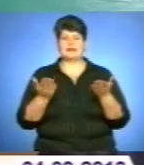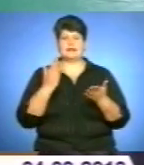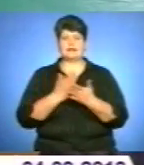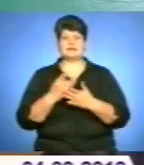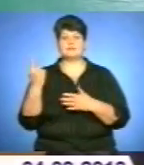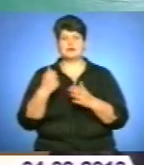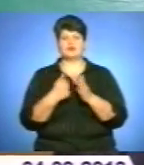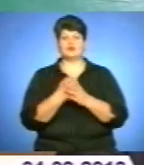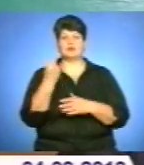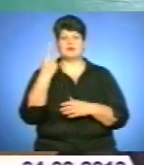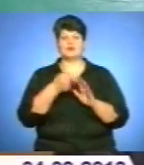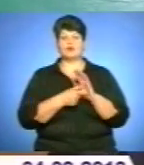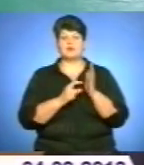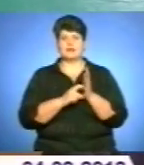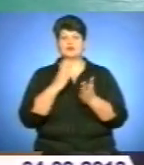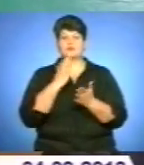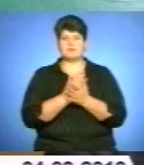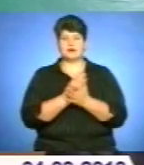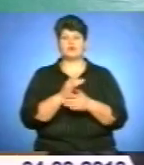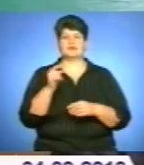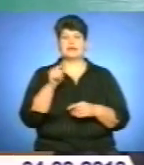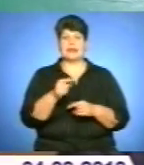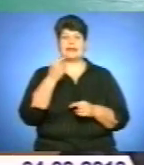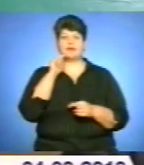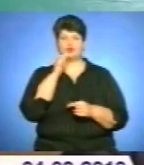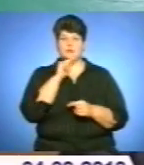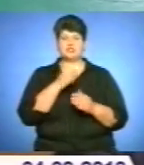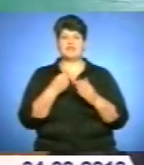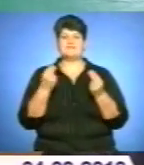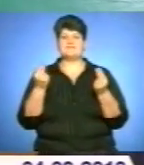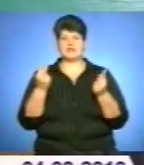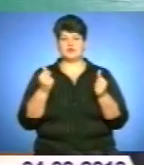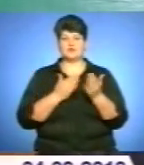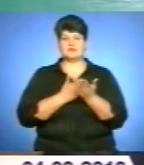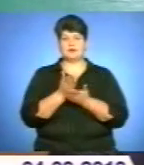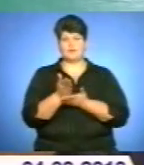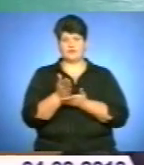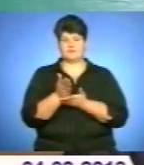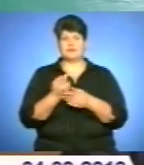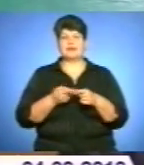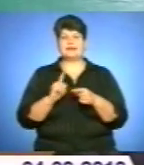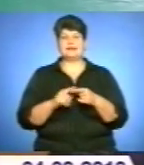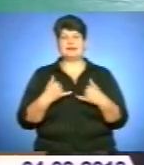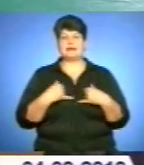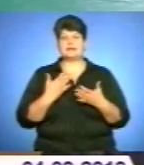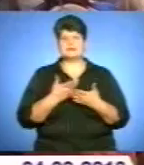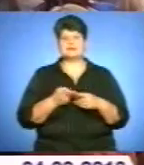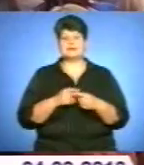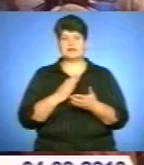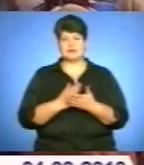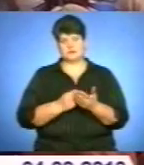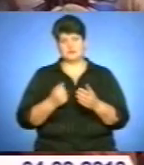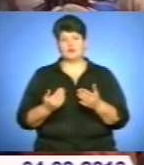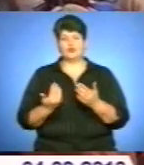по 12 клас, мають економічну і фінансову спрямованість. І для нас це є новий поштовх.